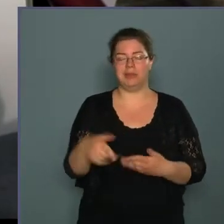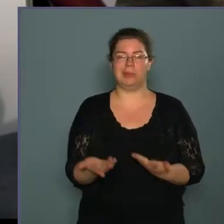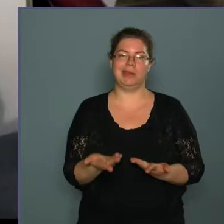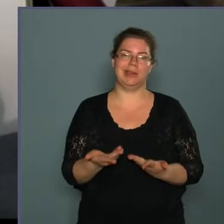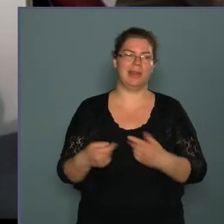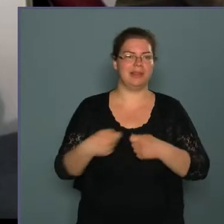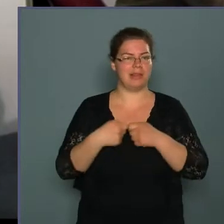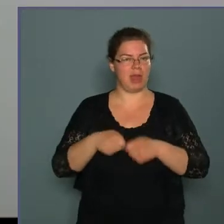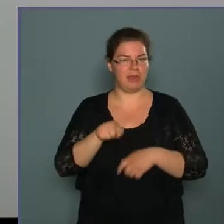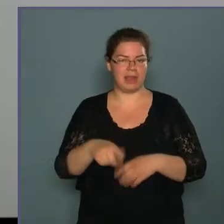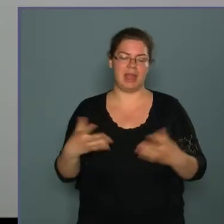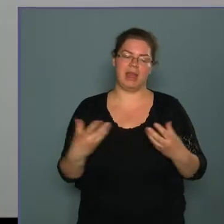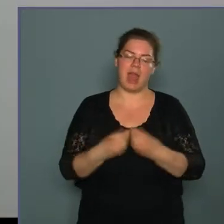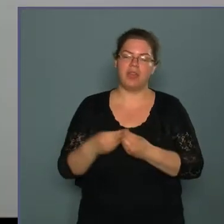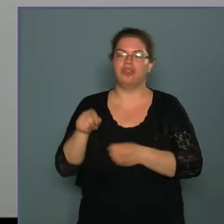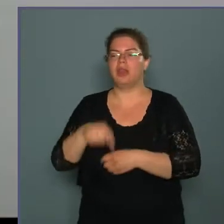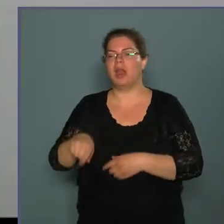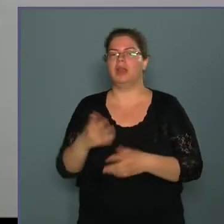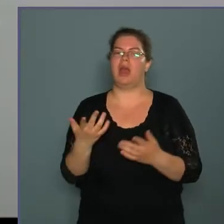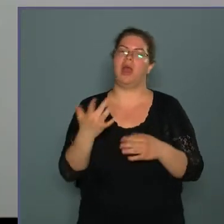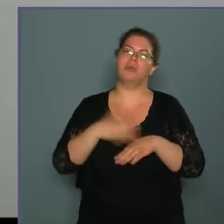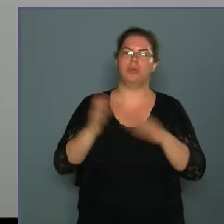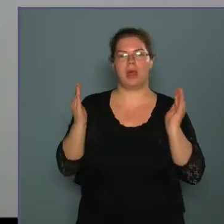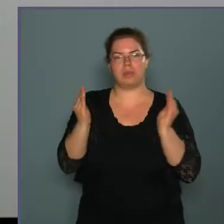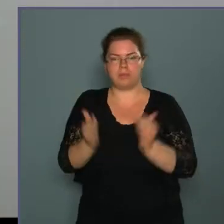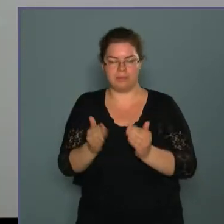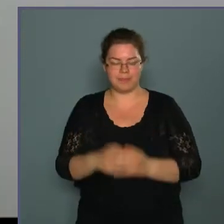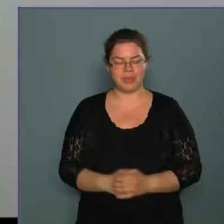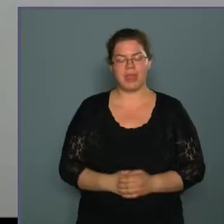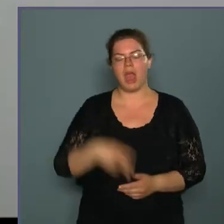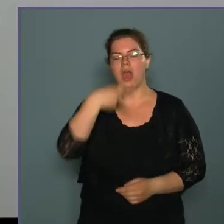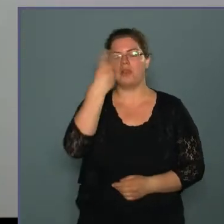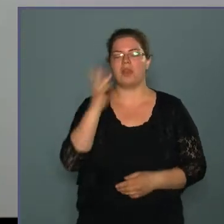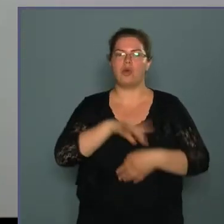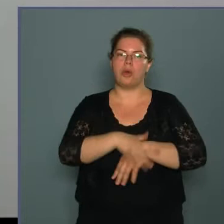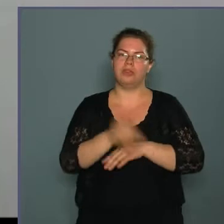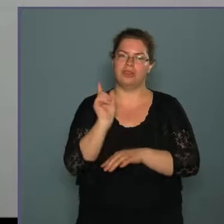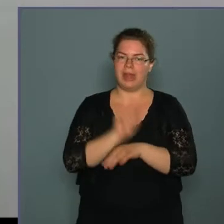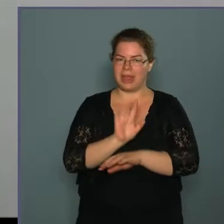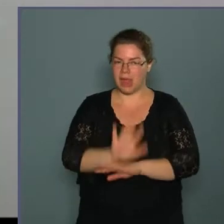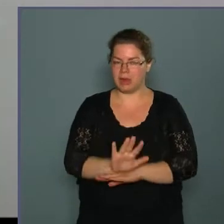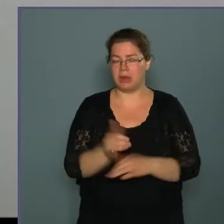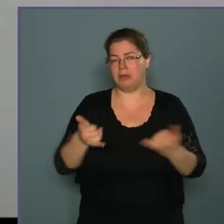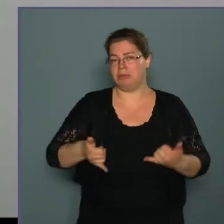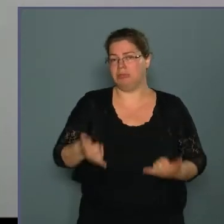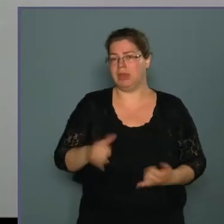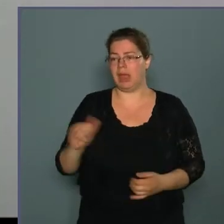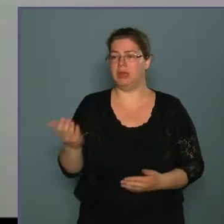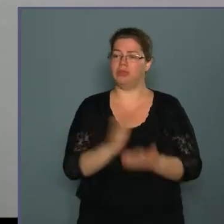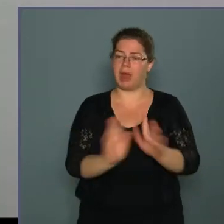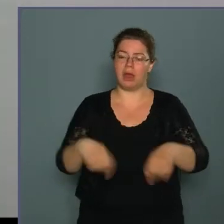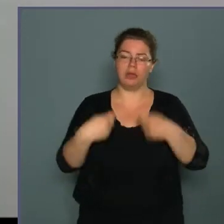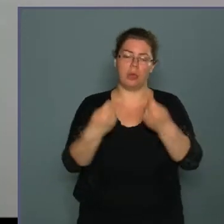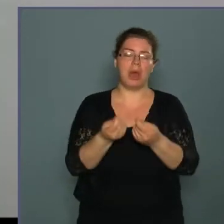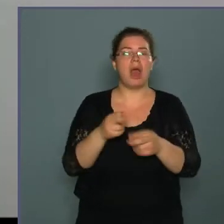szervezetekre, egységekre próbáltunk fókuszálni. A szakorvosi rendelő számára már az idén is adtunk át